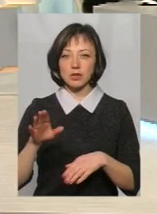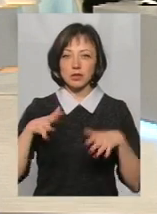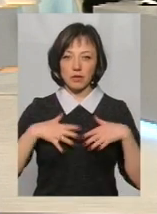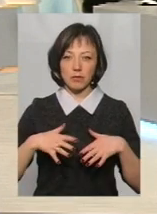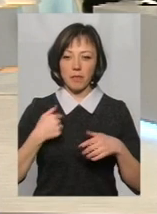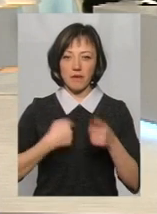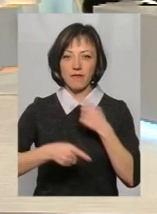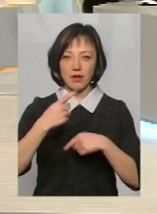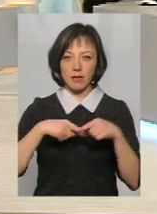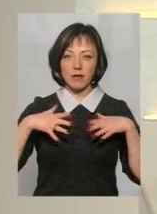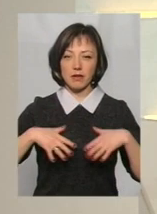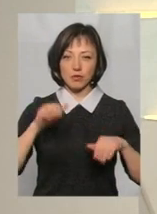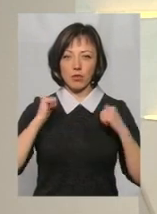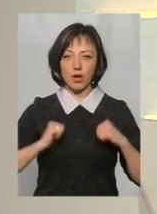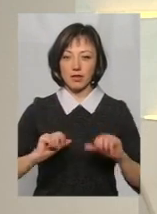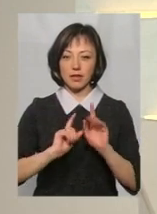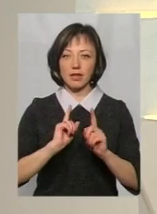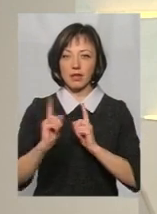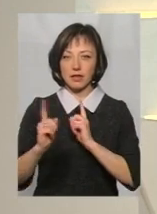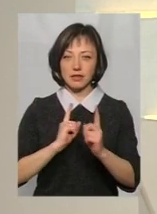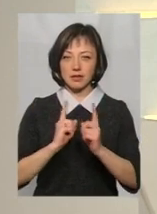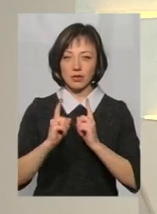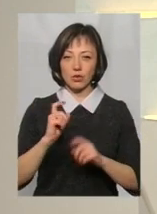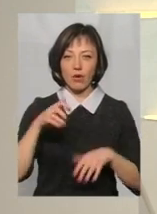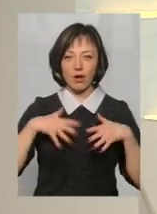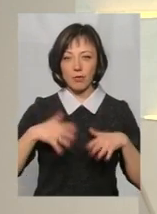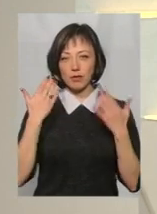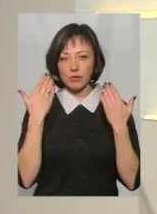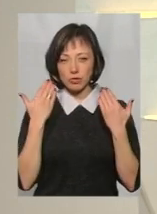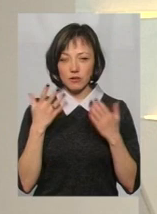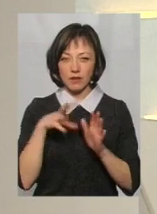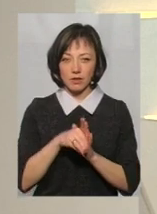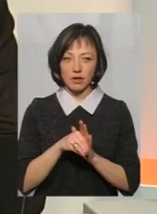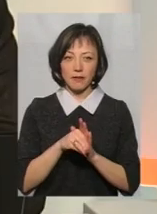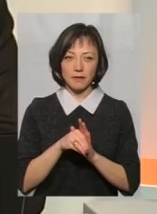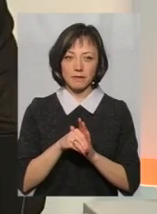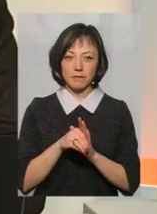будемо спокійно їздити туди-назад, до Криму відпочивати, тому числі,